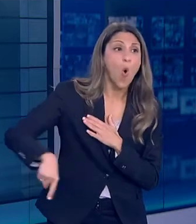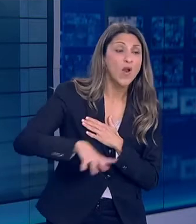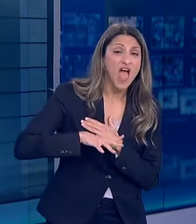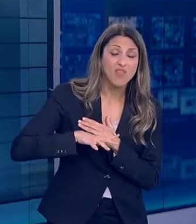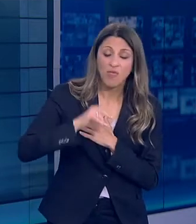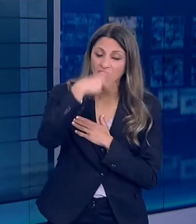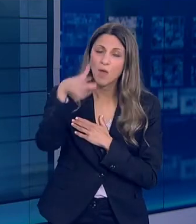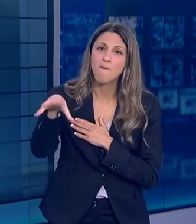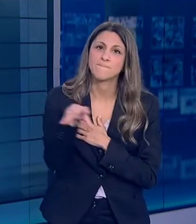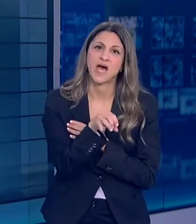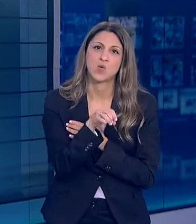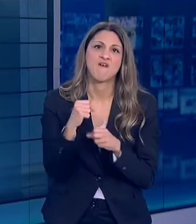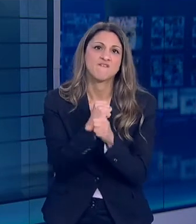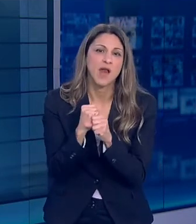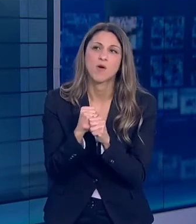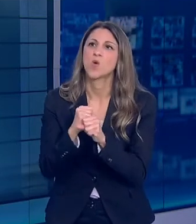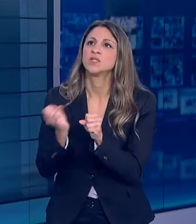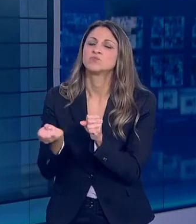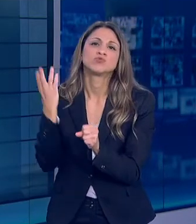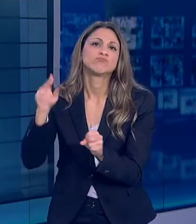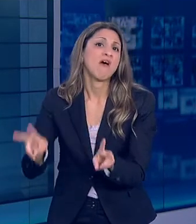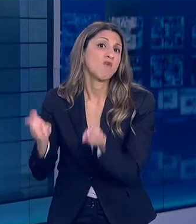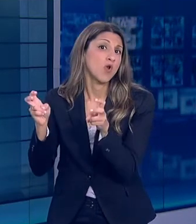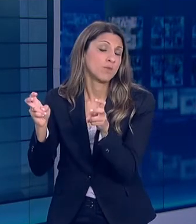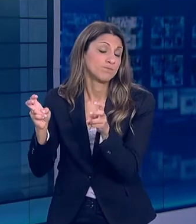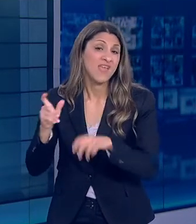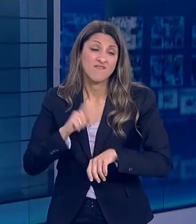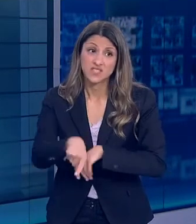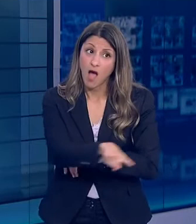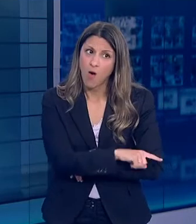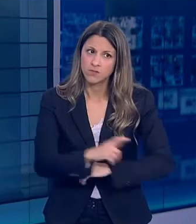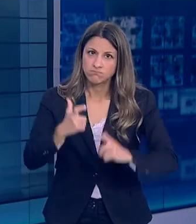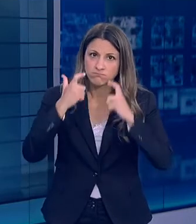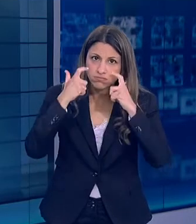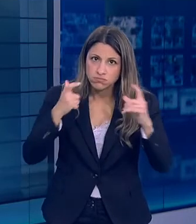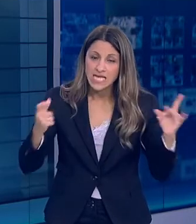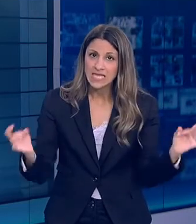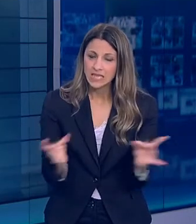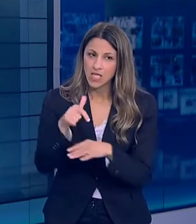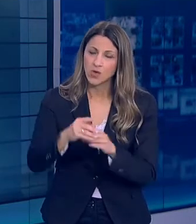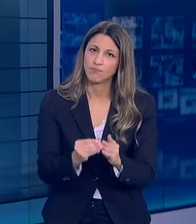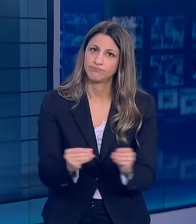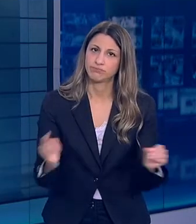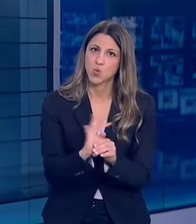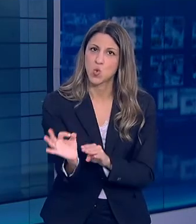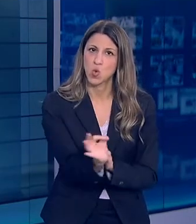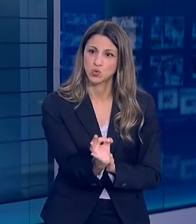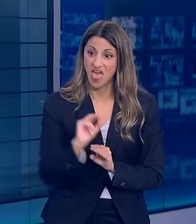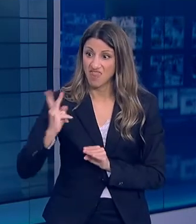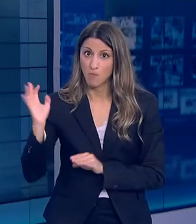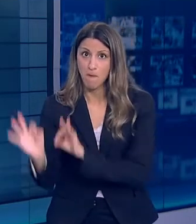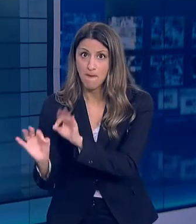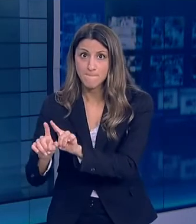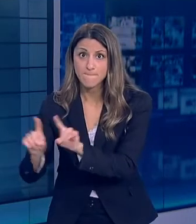κόσμο Ταυτόχρονα, η επιφυλακή και η εγρήγορση για ένα τυχόν δεύτερο κύμα που θα φορά αυτό τον ιό είναι σημαντική